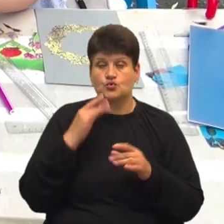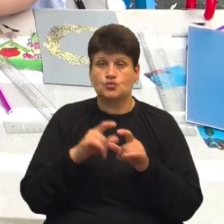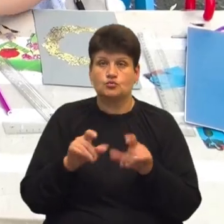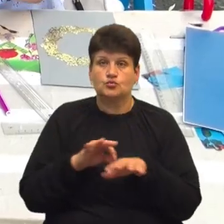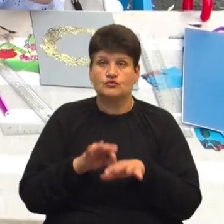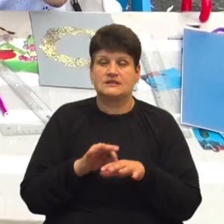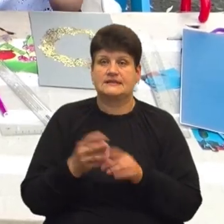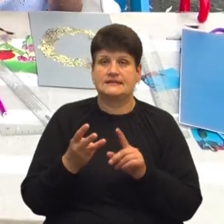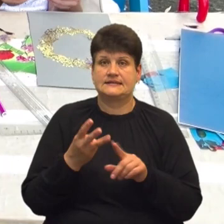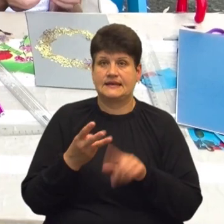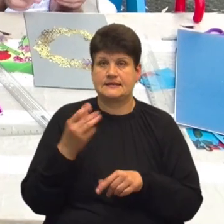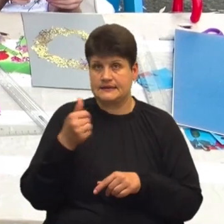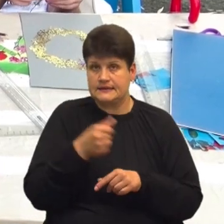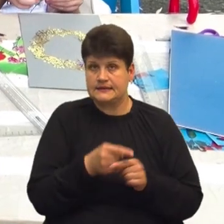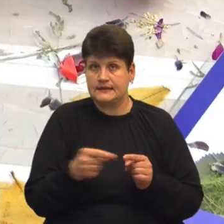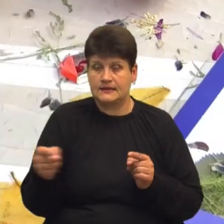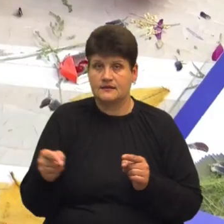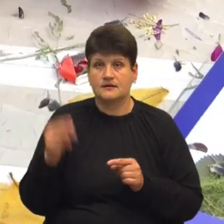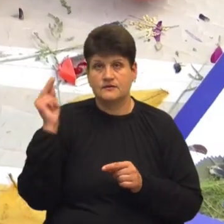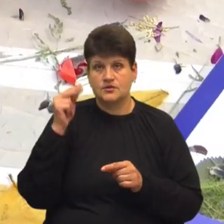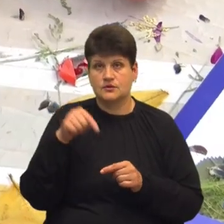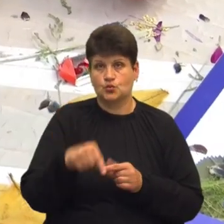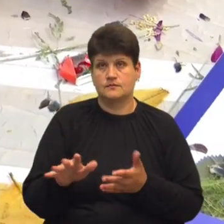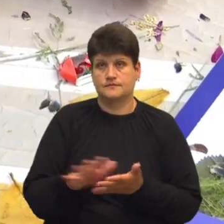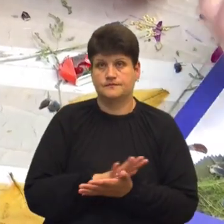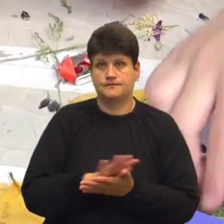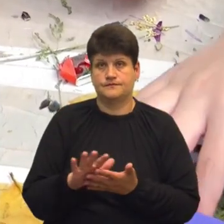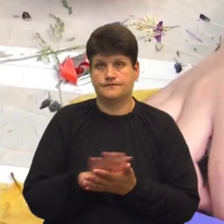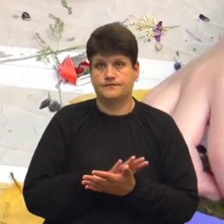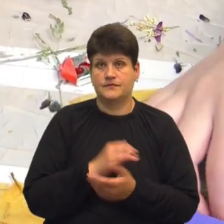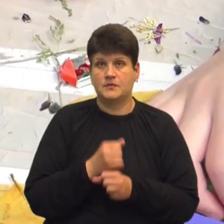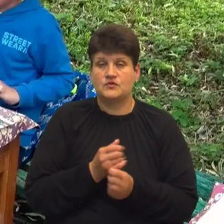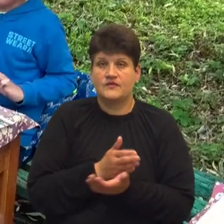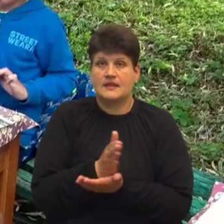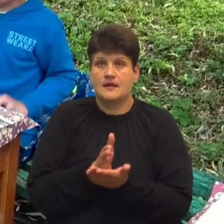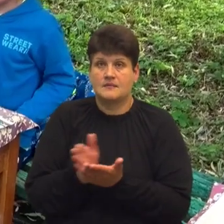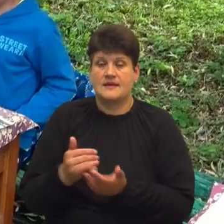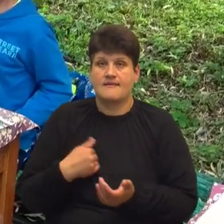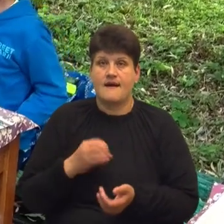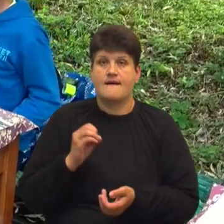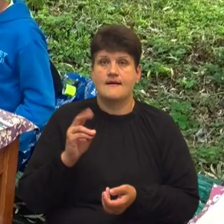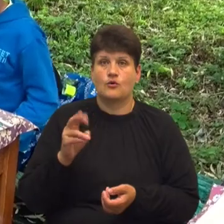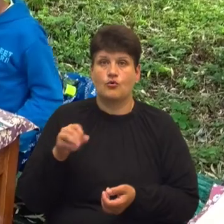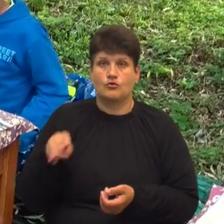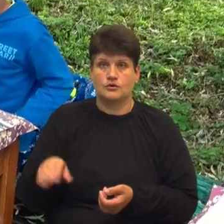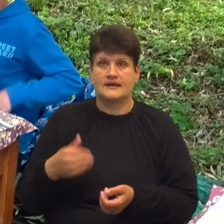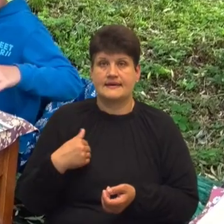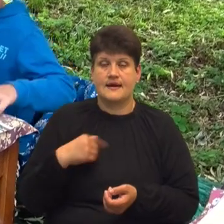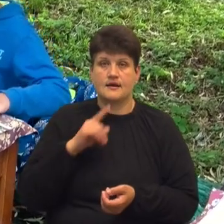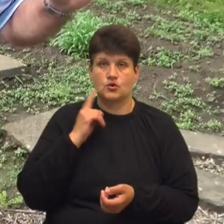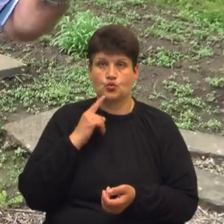поспіль. У школі заняття безкоштовні. Ми працюємо по таких напрямках. Я еколог, я юний